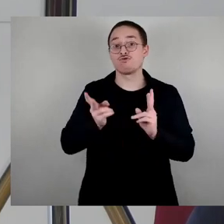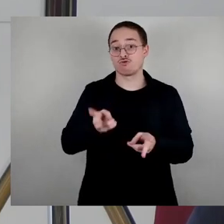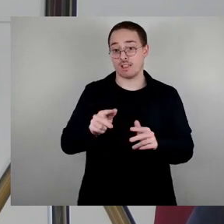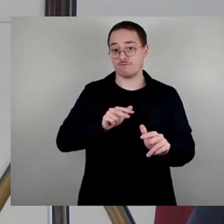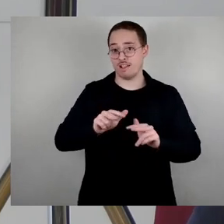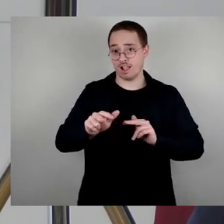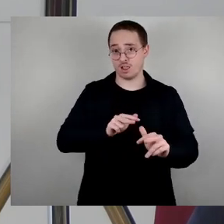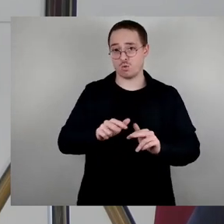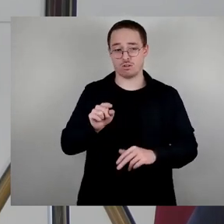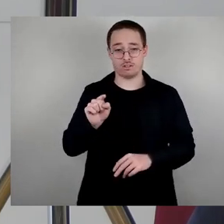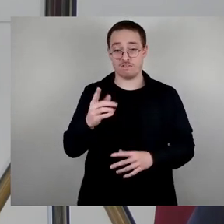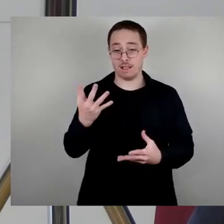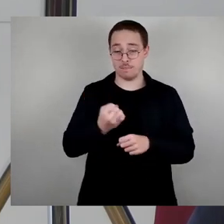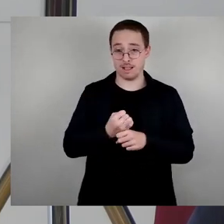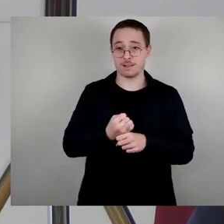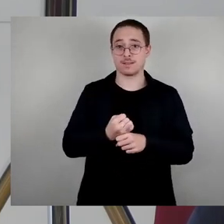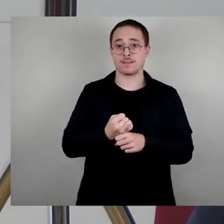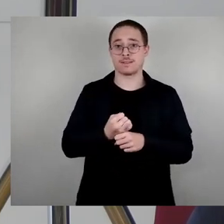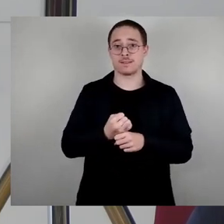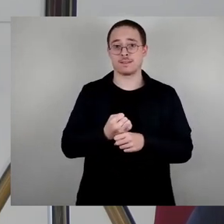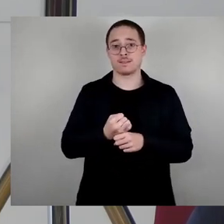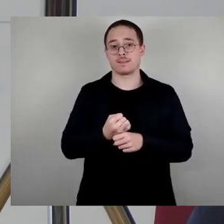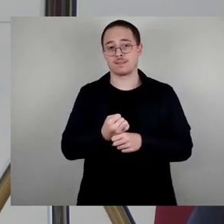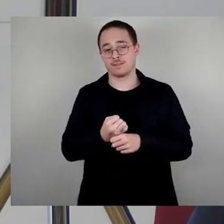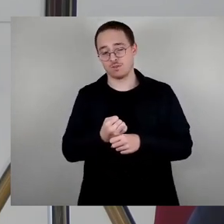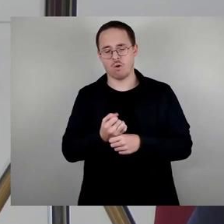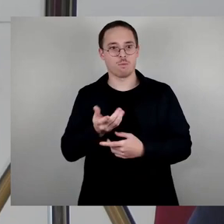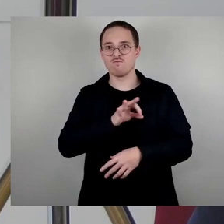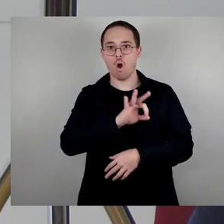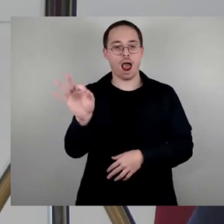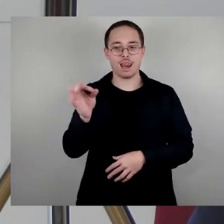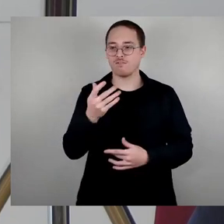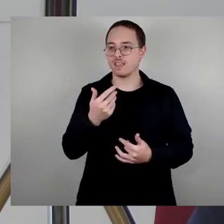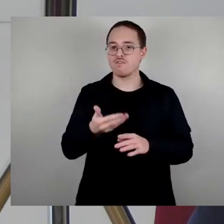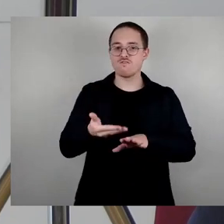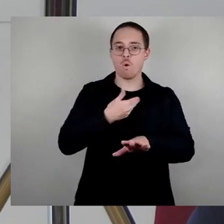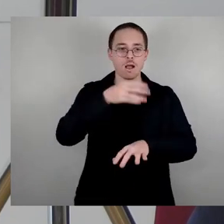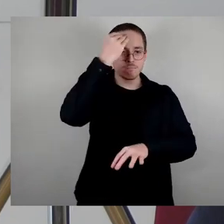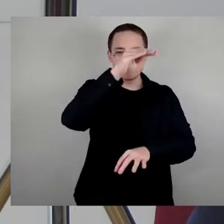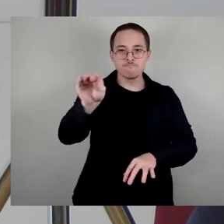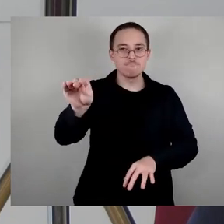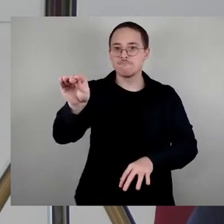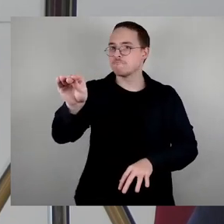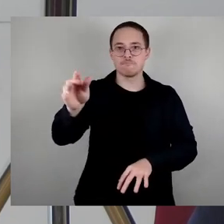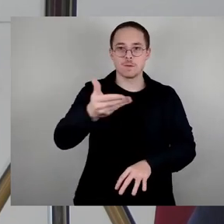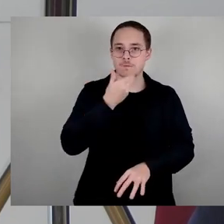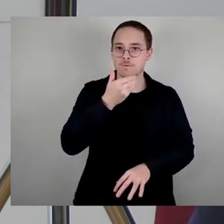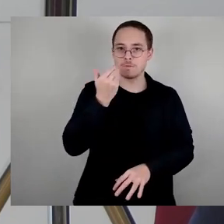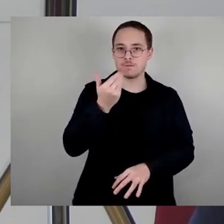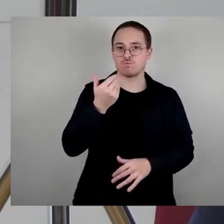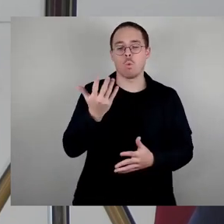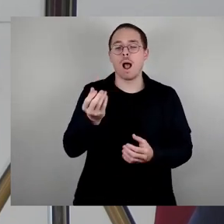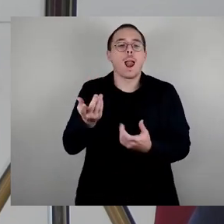der für alle unangekündigten gleichwohl durch den Stadtrat indirekt beschlossenen